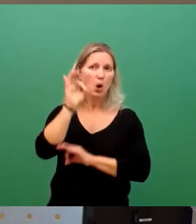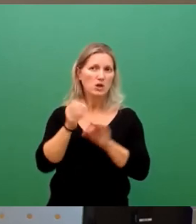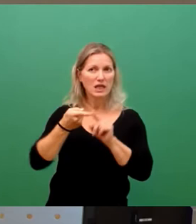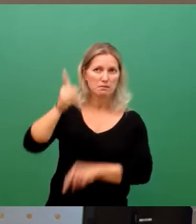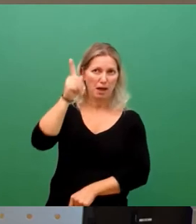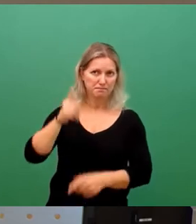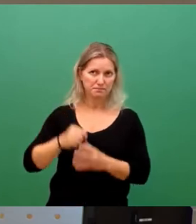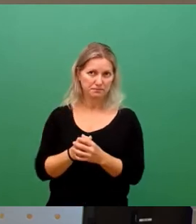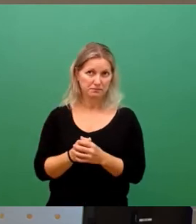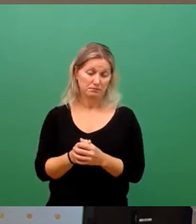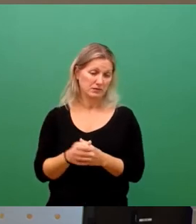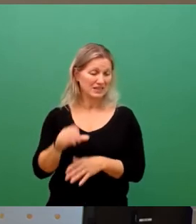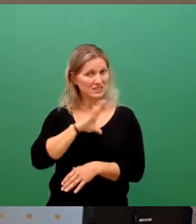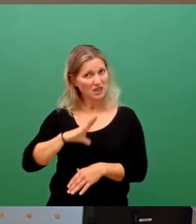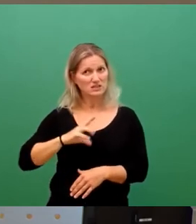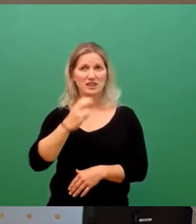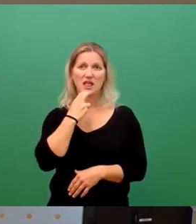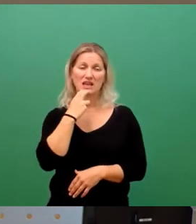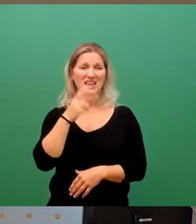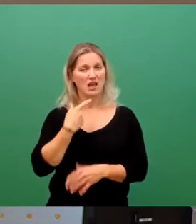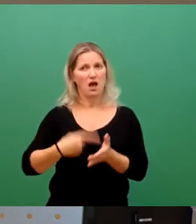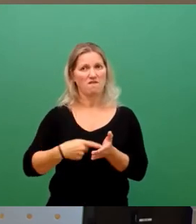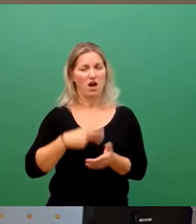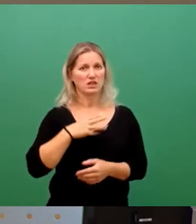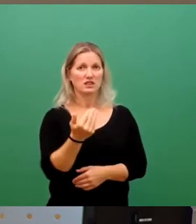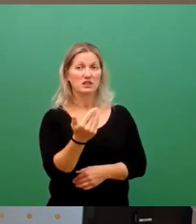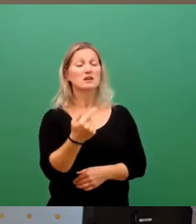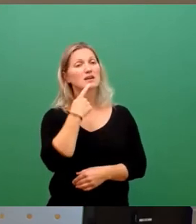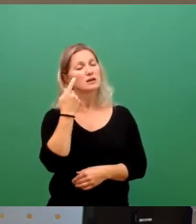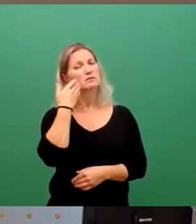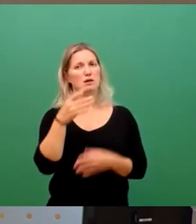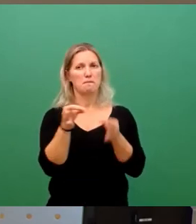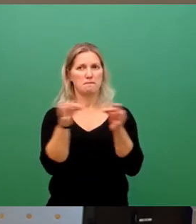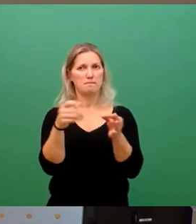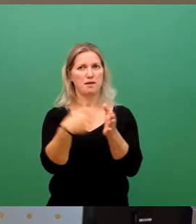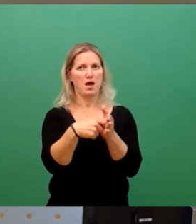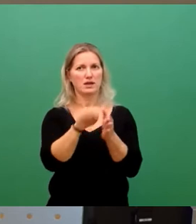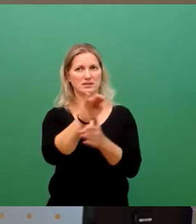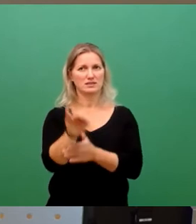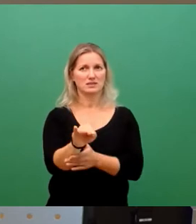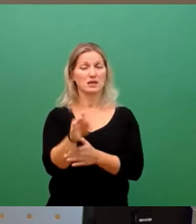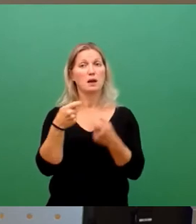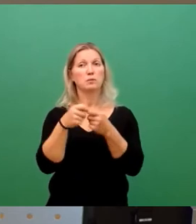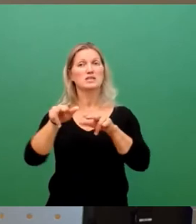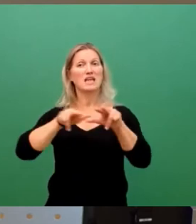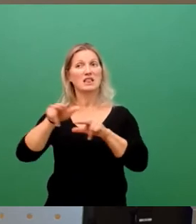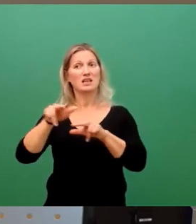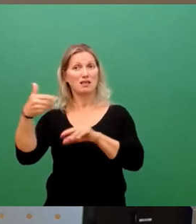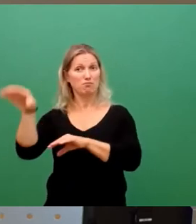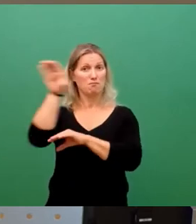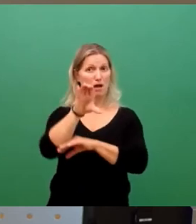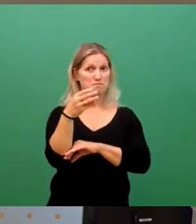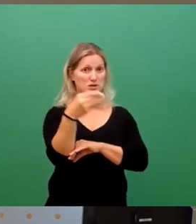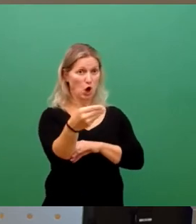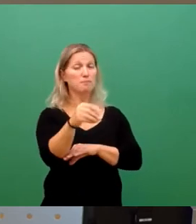jedenfalls von der Sachsen Energie, dass sie ihre Energiepreise in dem Maße reduziert, wie sie von der Bundesregierung entlastet wird. Die